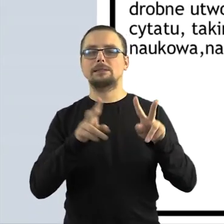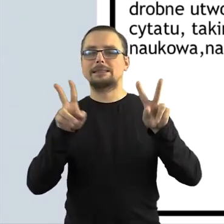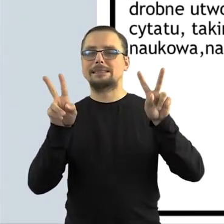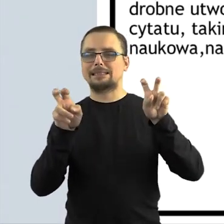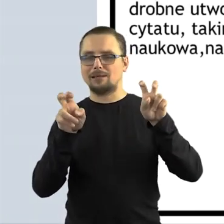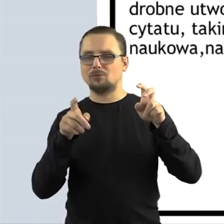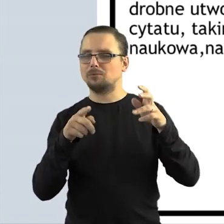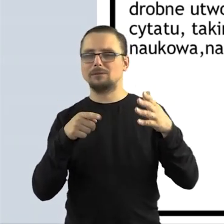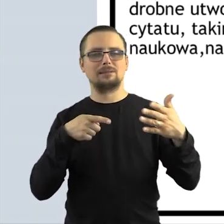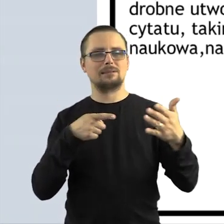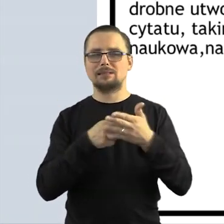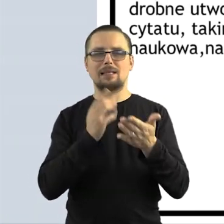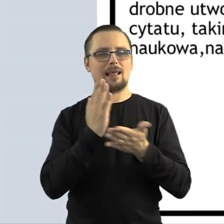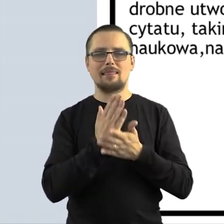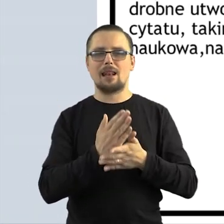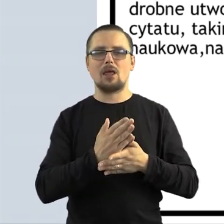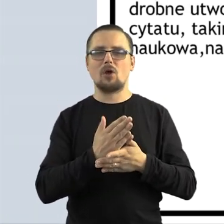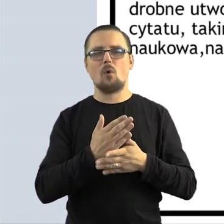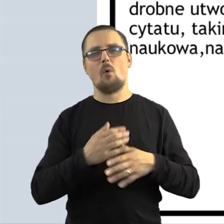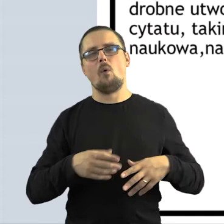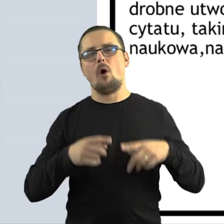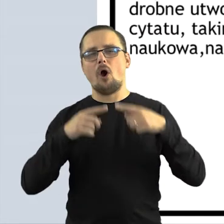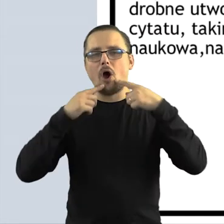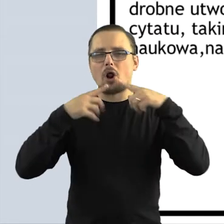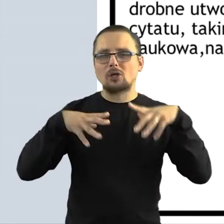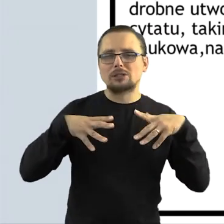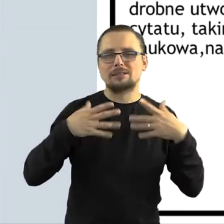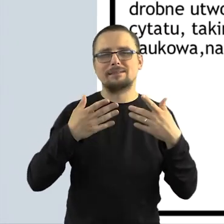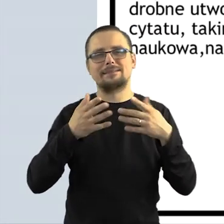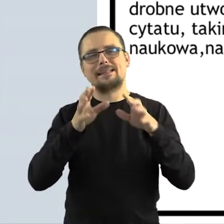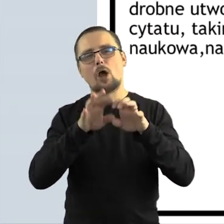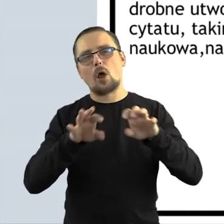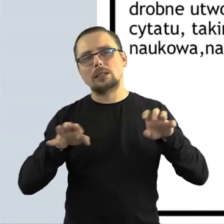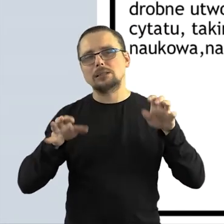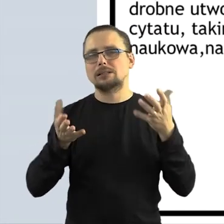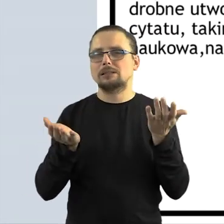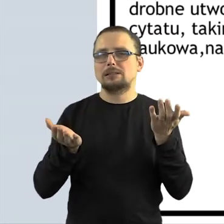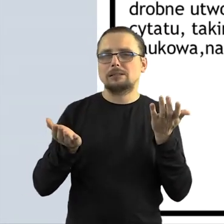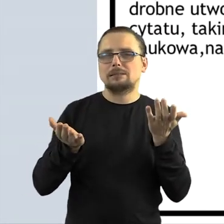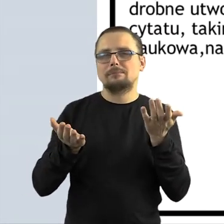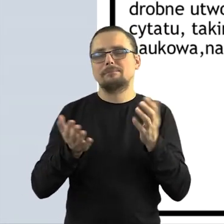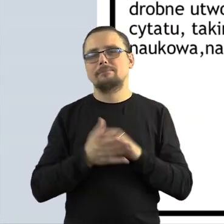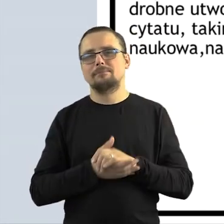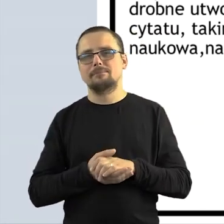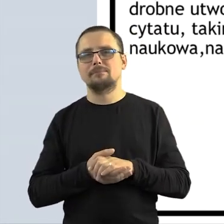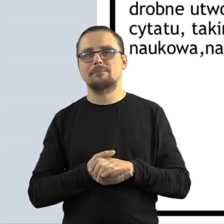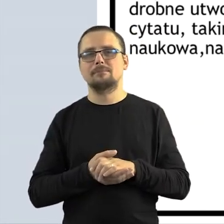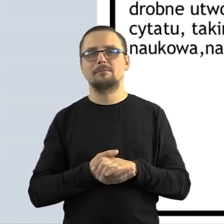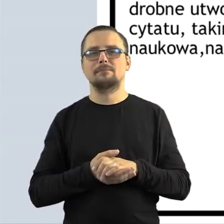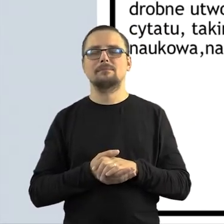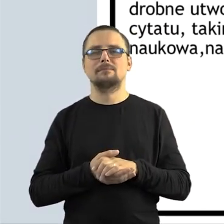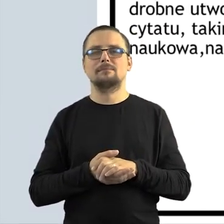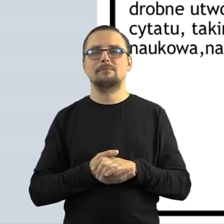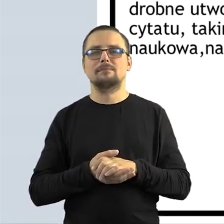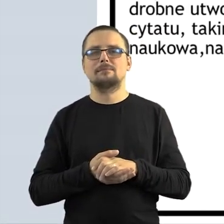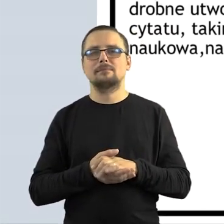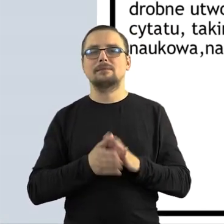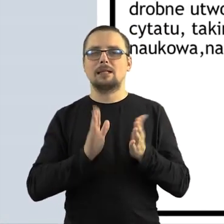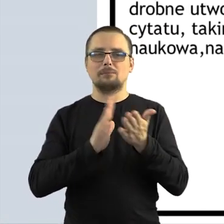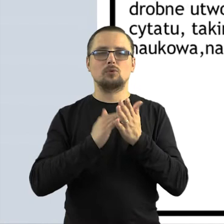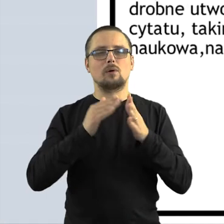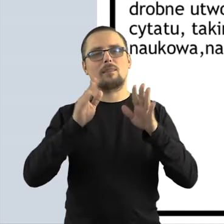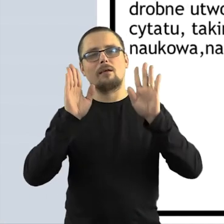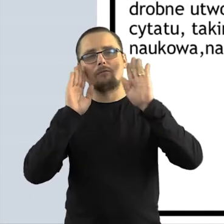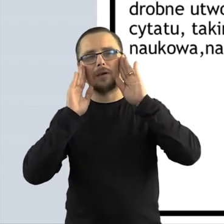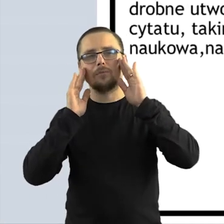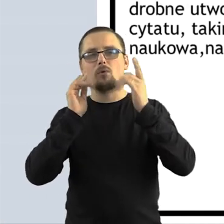wykorzystywane tylko w celach rozrywkowo, powiedziałabym to, dekaracyjno upiększających świat i życie, czy nasze